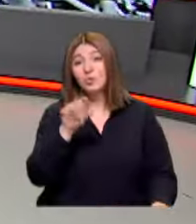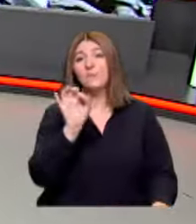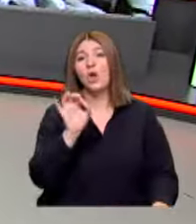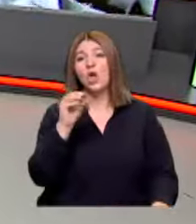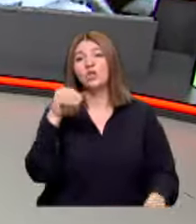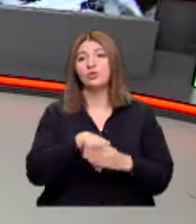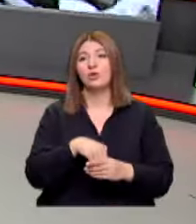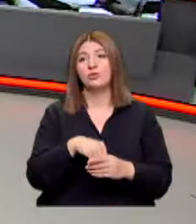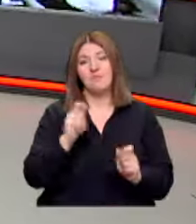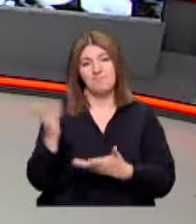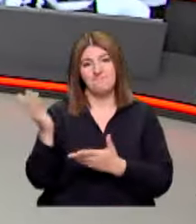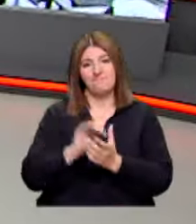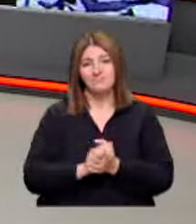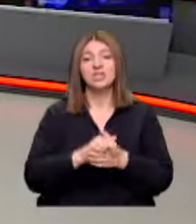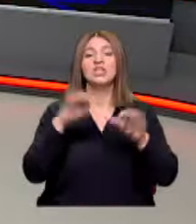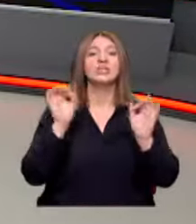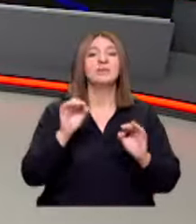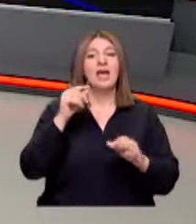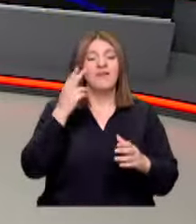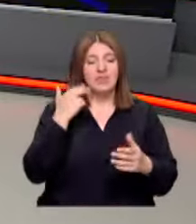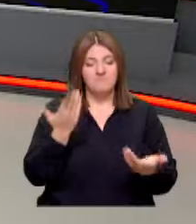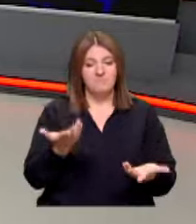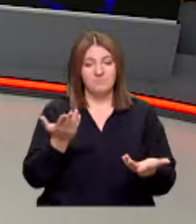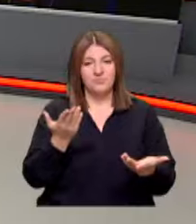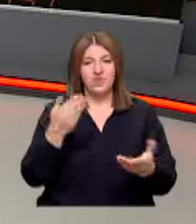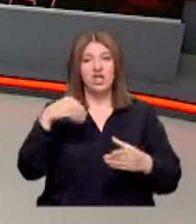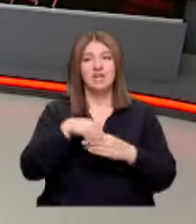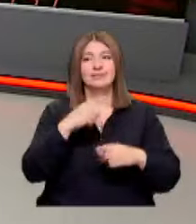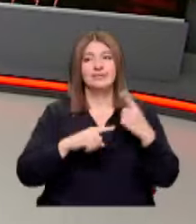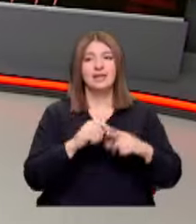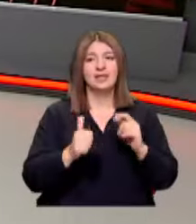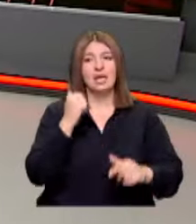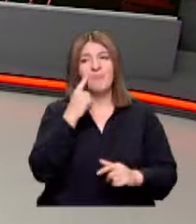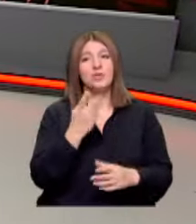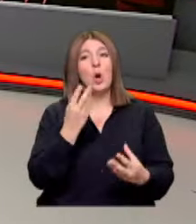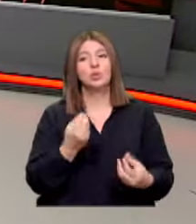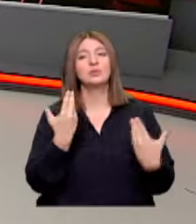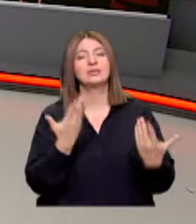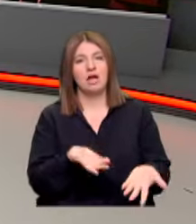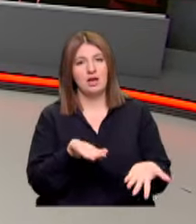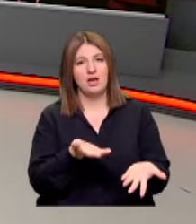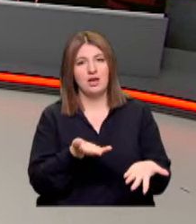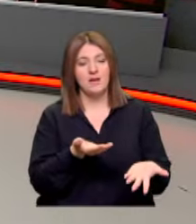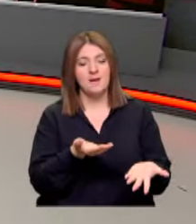noktalayalım Efendim şimdi İç siyasete dönecek olursak